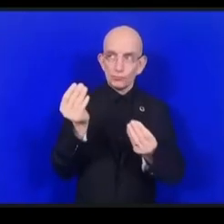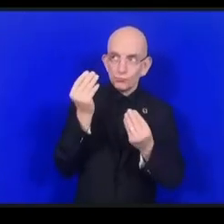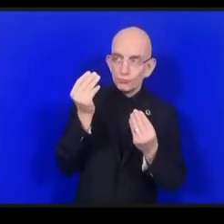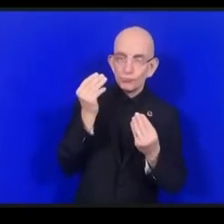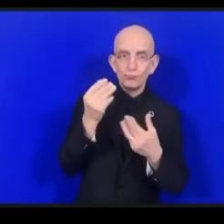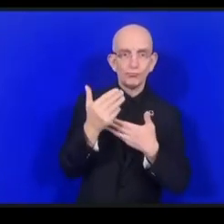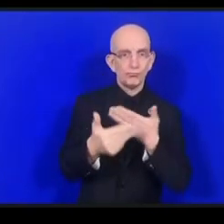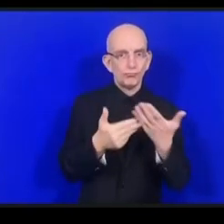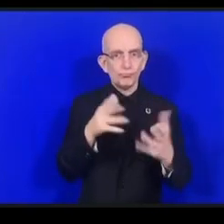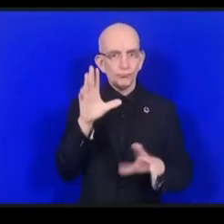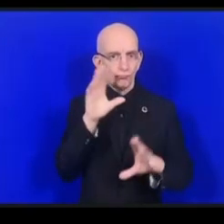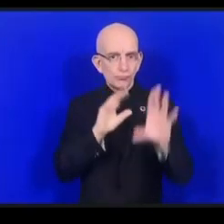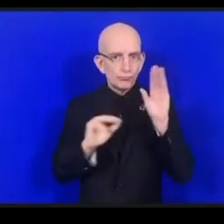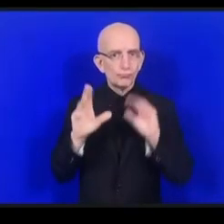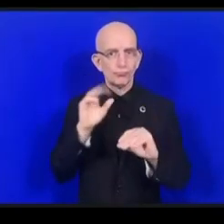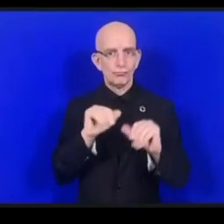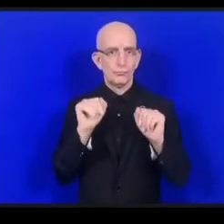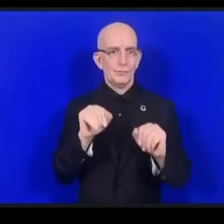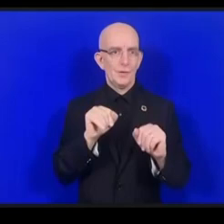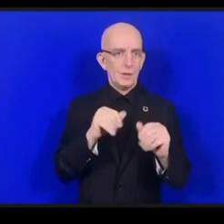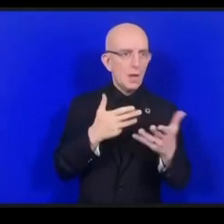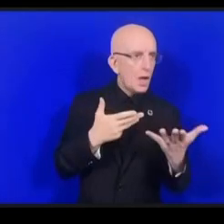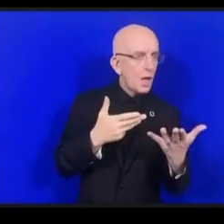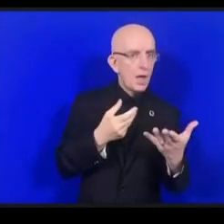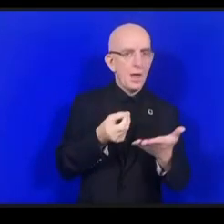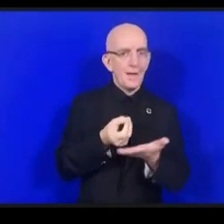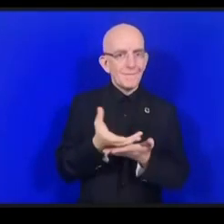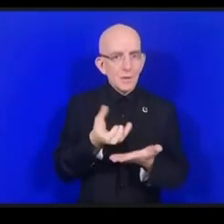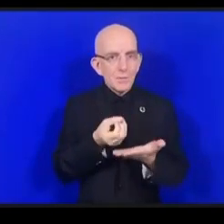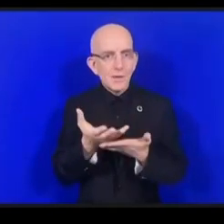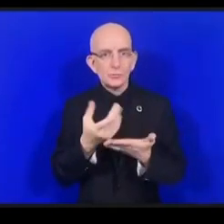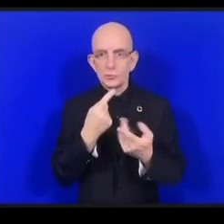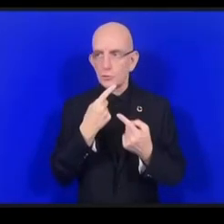من الحصول على مثلاً مصادر بشأن التعليم